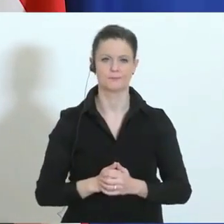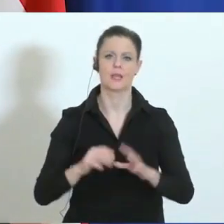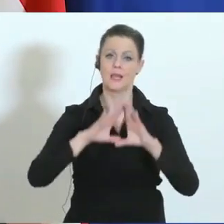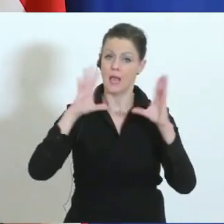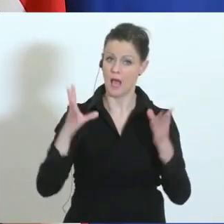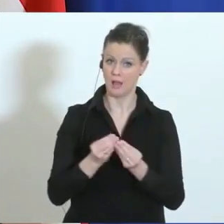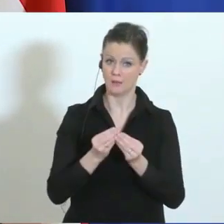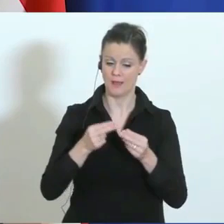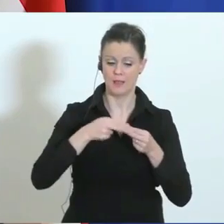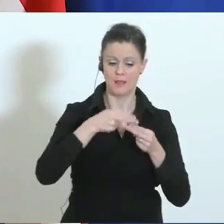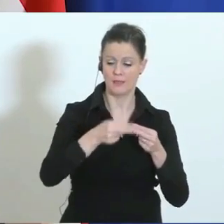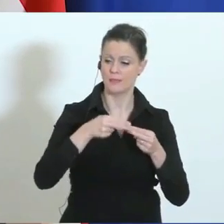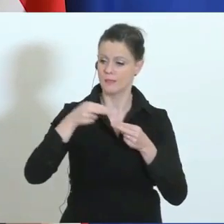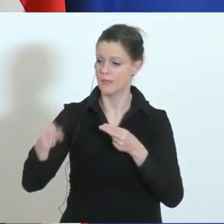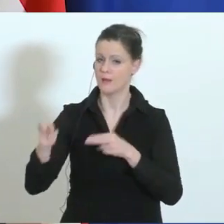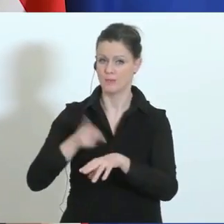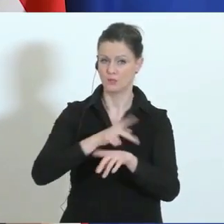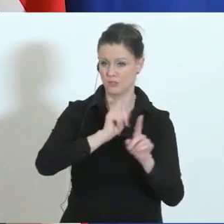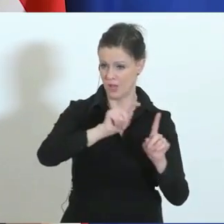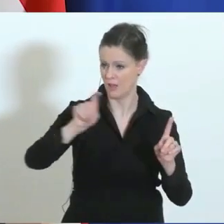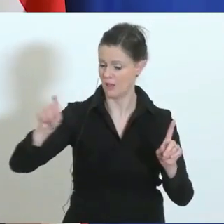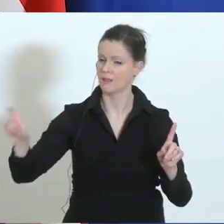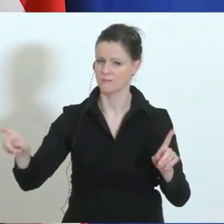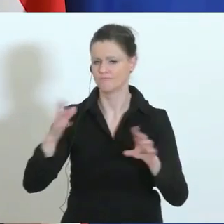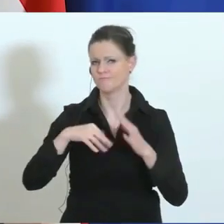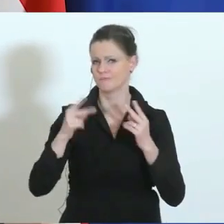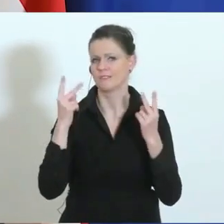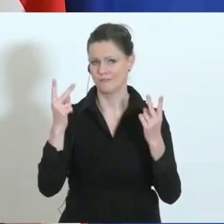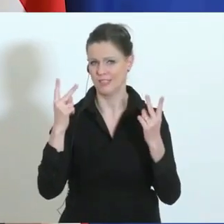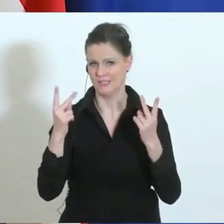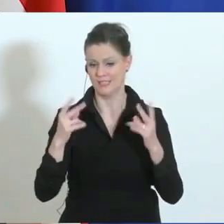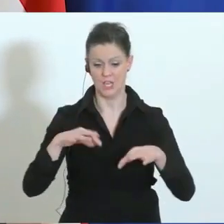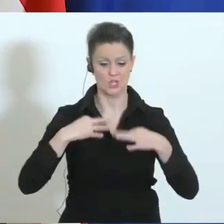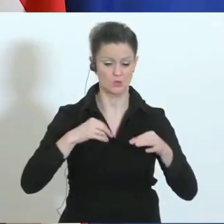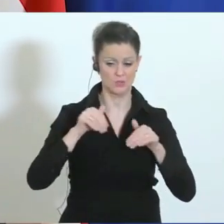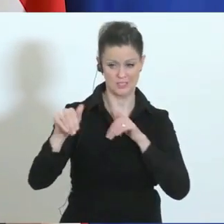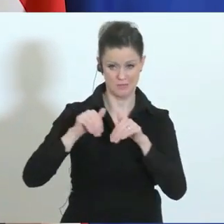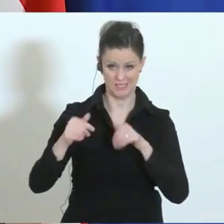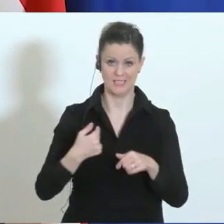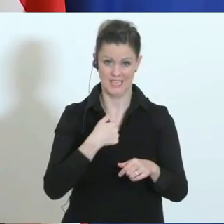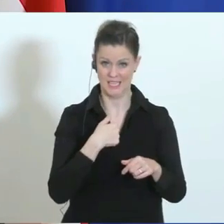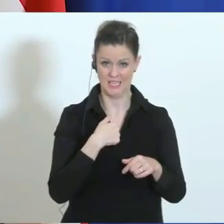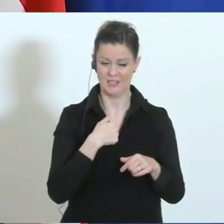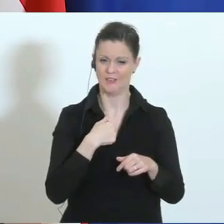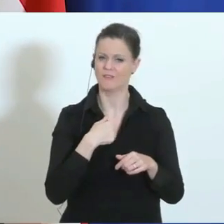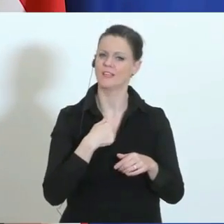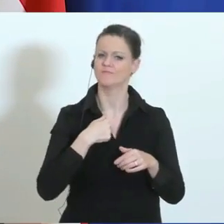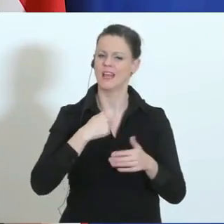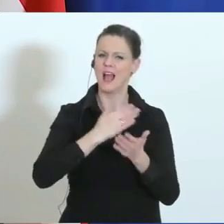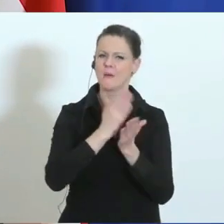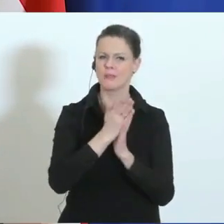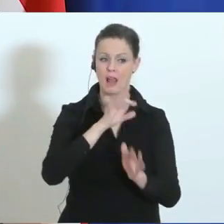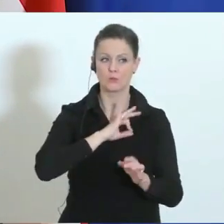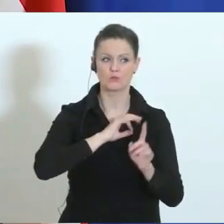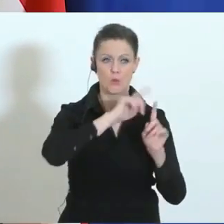die Nachbarstaatlichkeit ist jetzt ein Gebot der Stunde. Sowohl der Gesundheitsminister als auch ich sind mit unseren jeweiligen Ressortkollegen fast